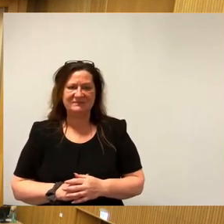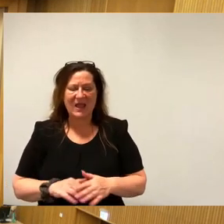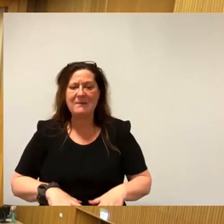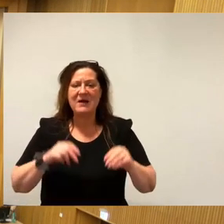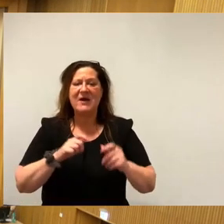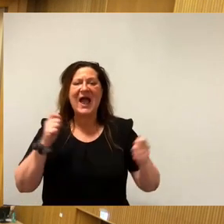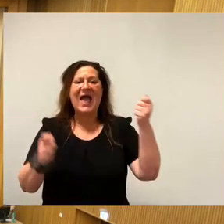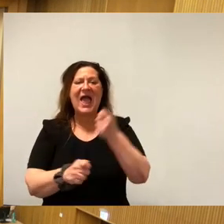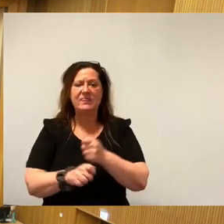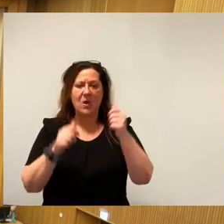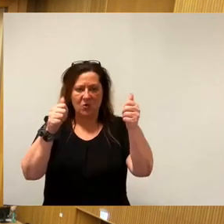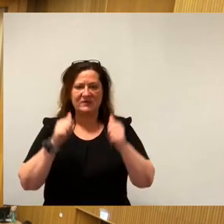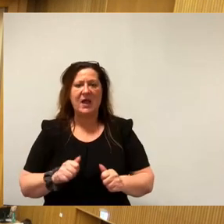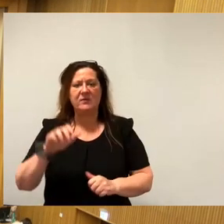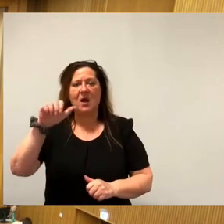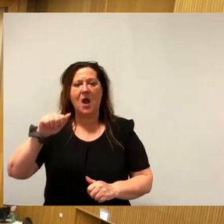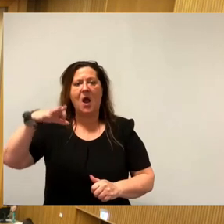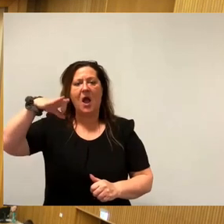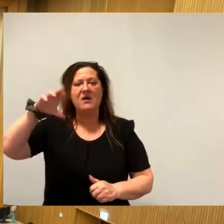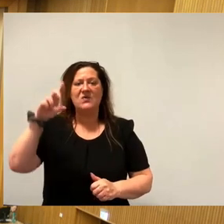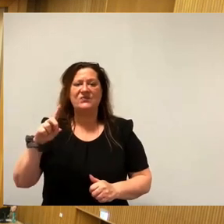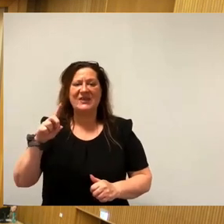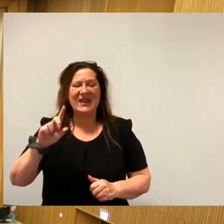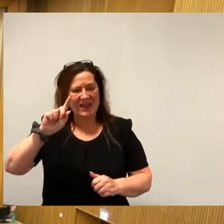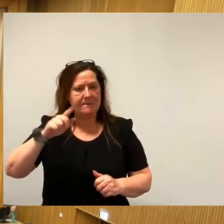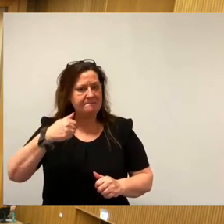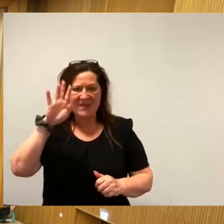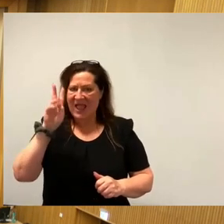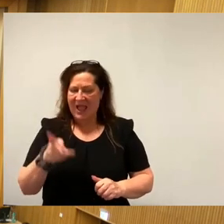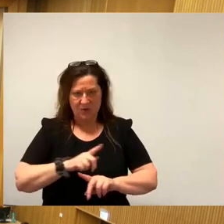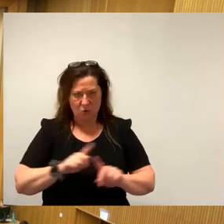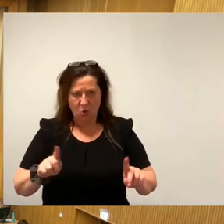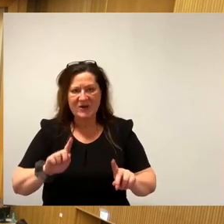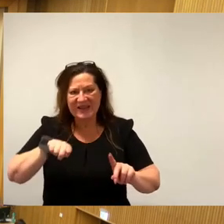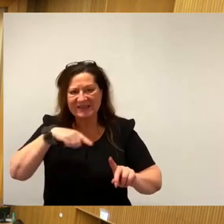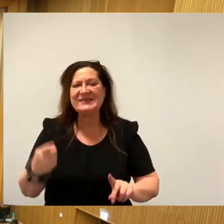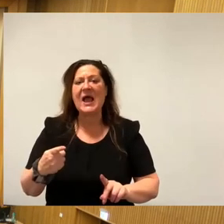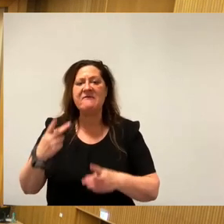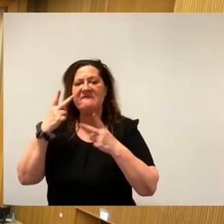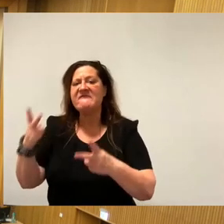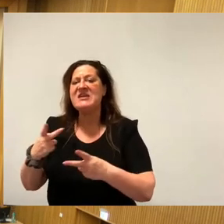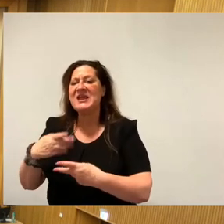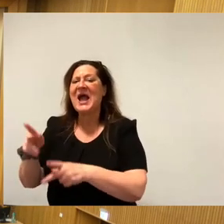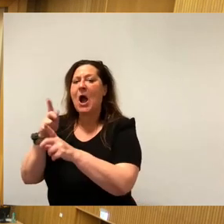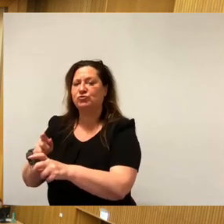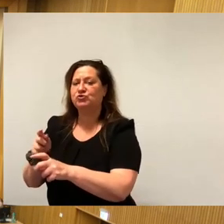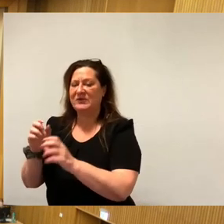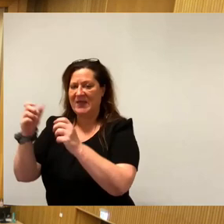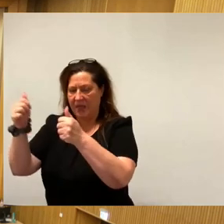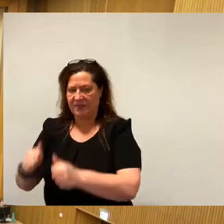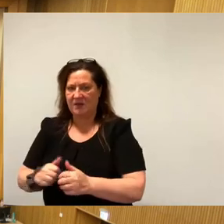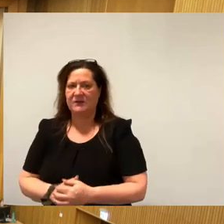abstimmen. Wenn er keine Mehrheit bekommt, würden wir uns mit dem federführenden Ausschussbericht beschäftigen. Deshalb rufe ich jetzt den